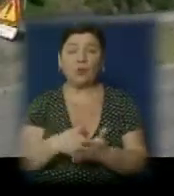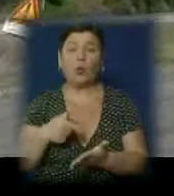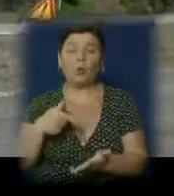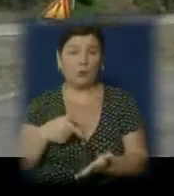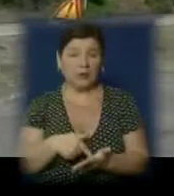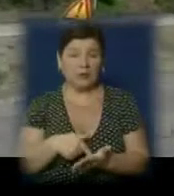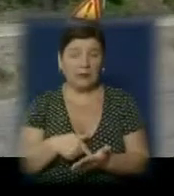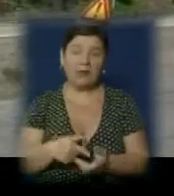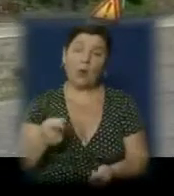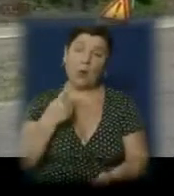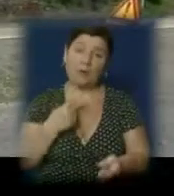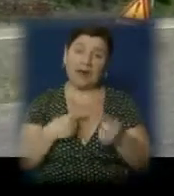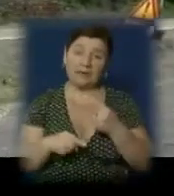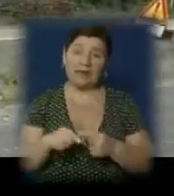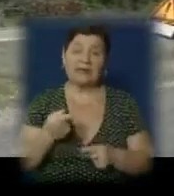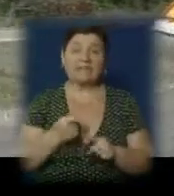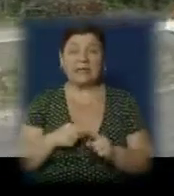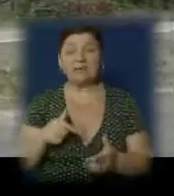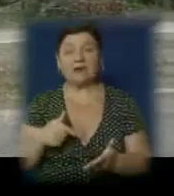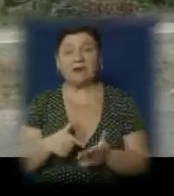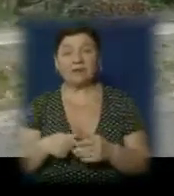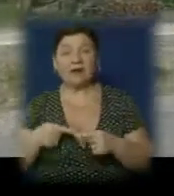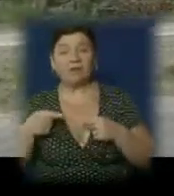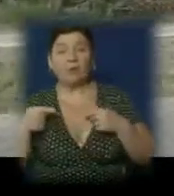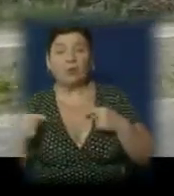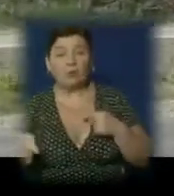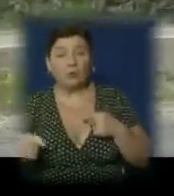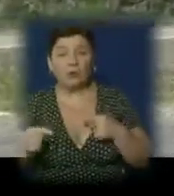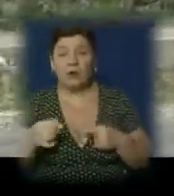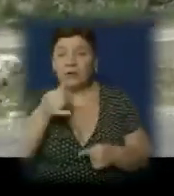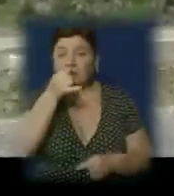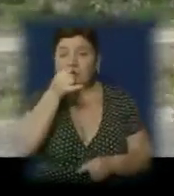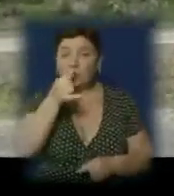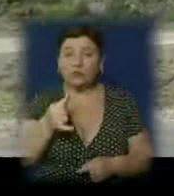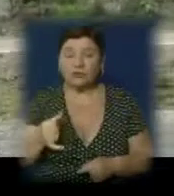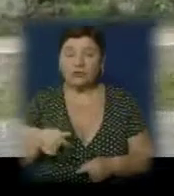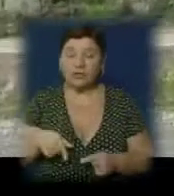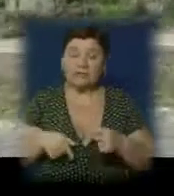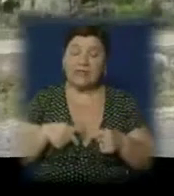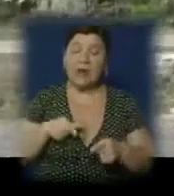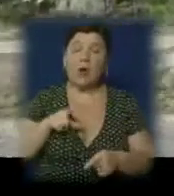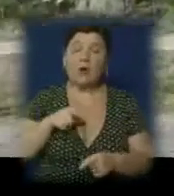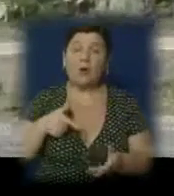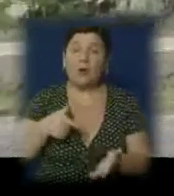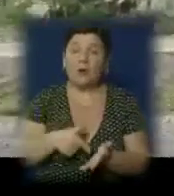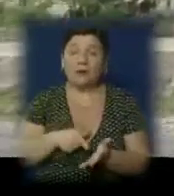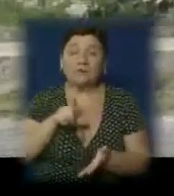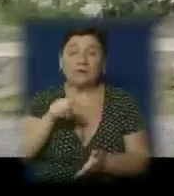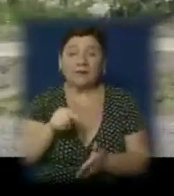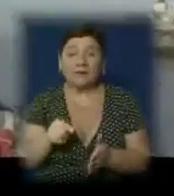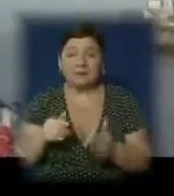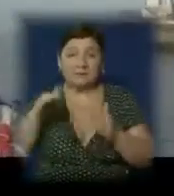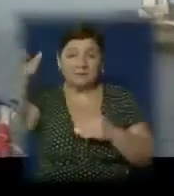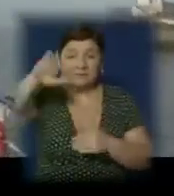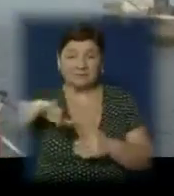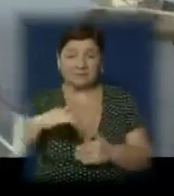і йде зверну. З цього ж міста в іншу сторону йде, але не може проїхати через міст, тому що міст прилеплений до скалам.